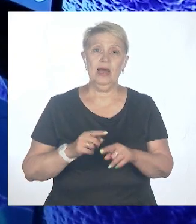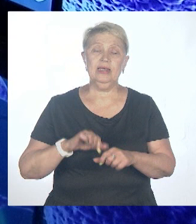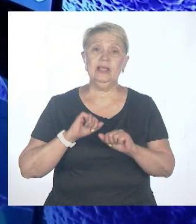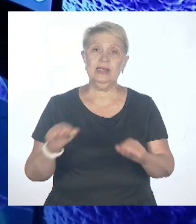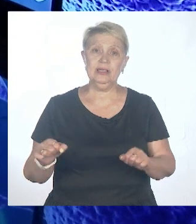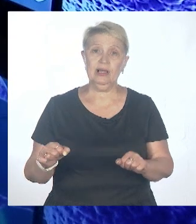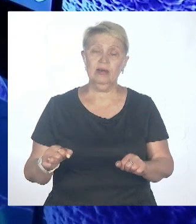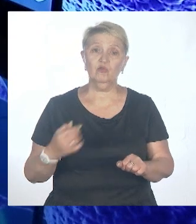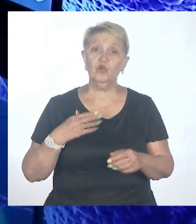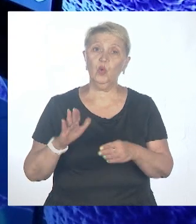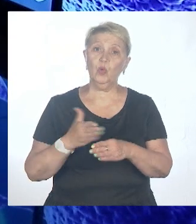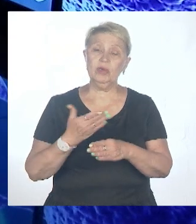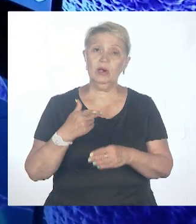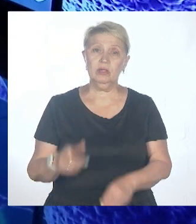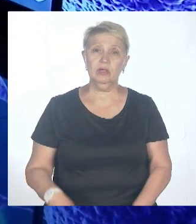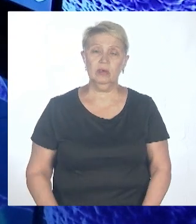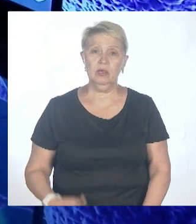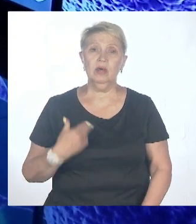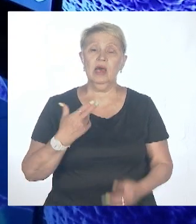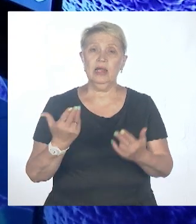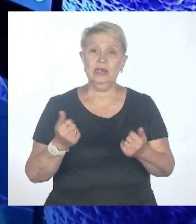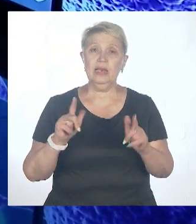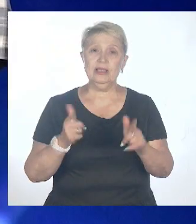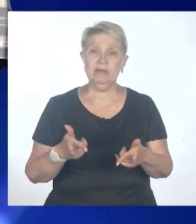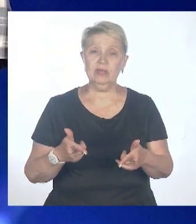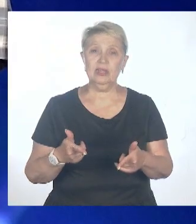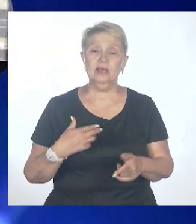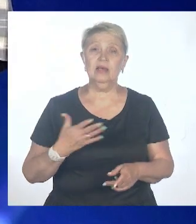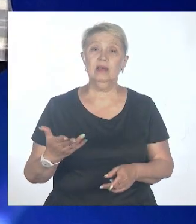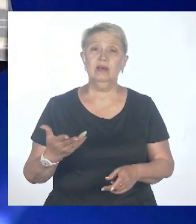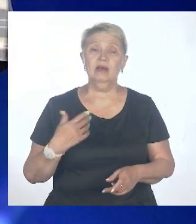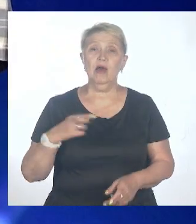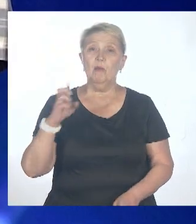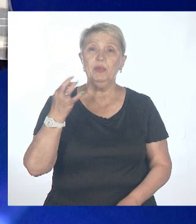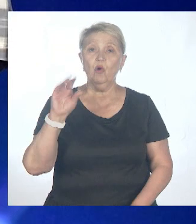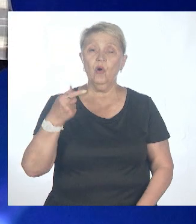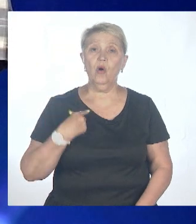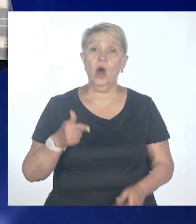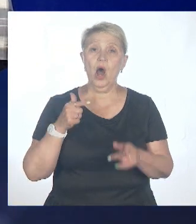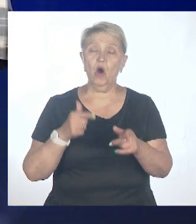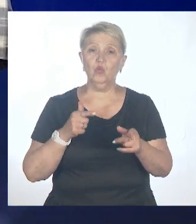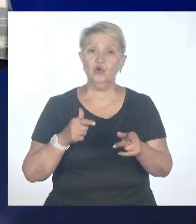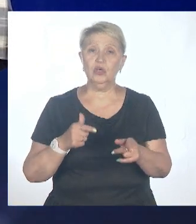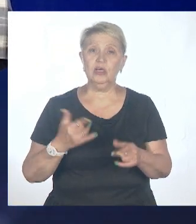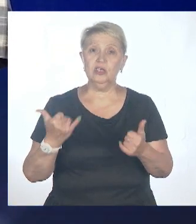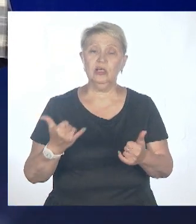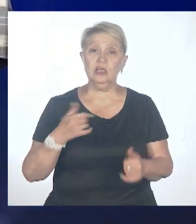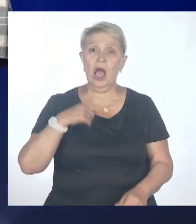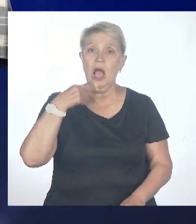счетов. Потому что, действительно, ну, про биологическое оружие сегодня уже, в общем-то, не говорят практически.